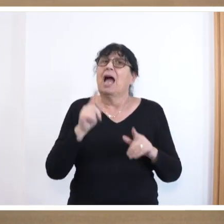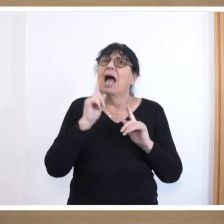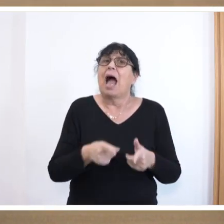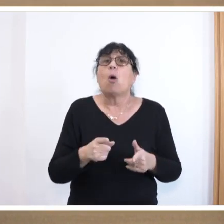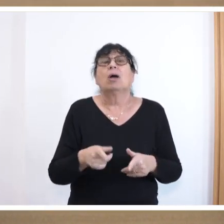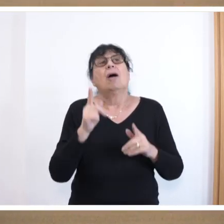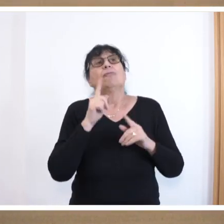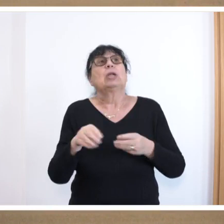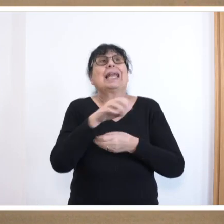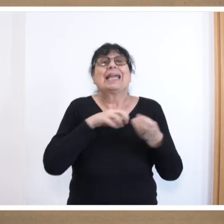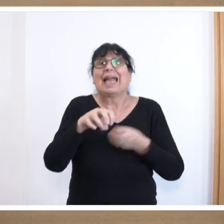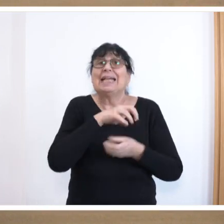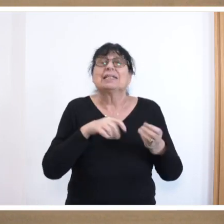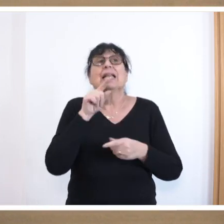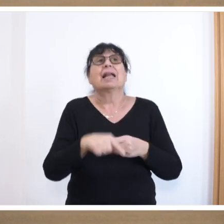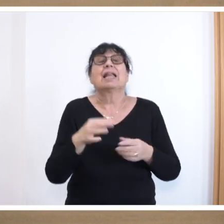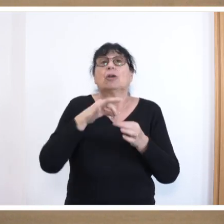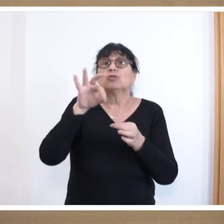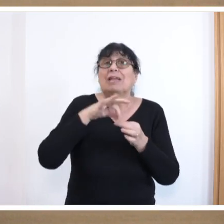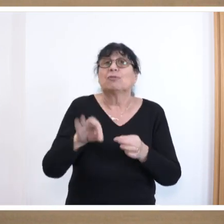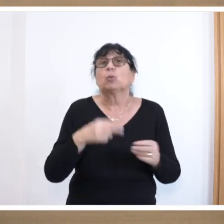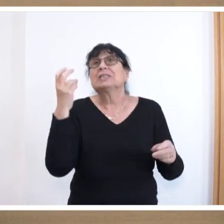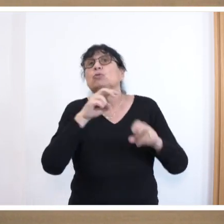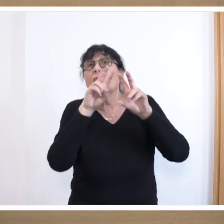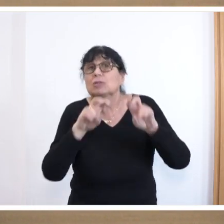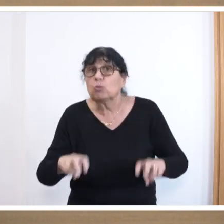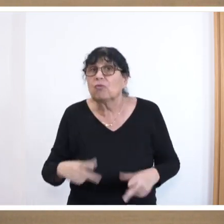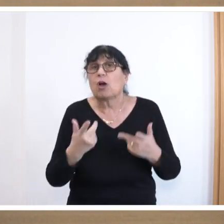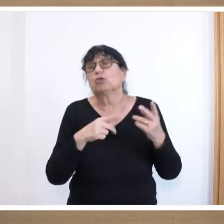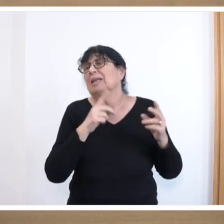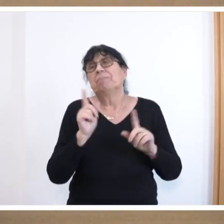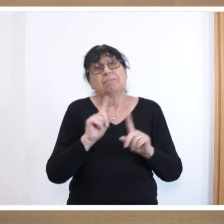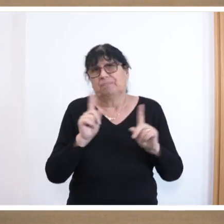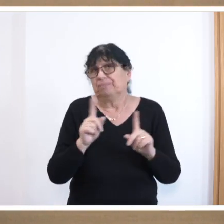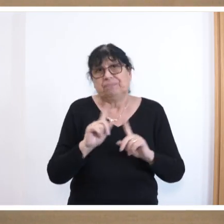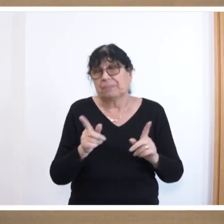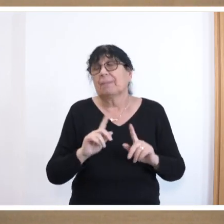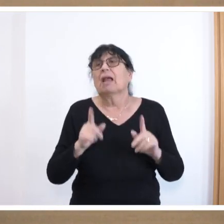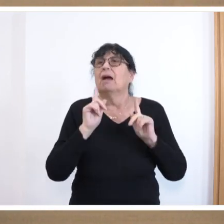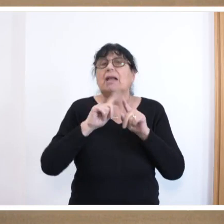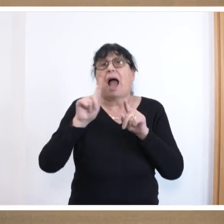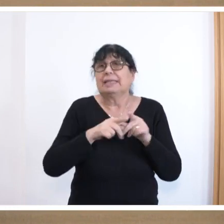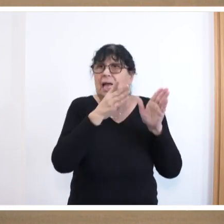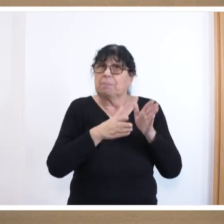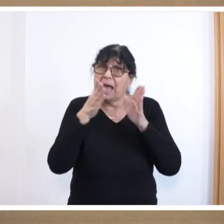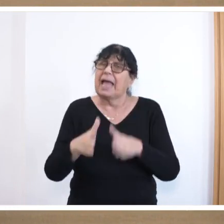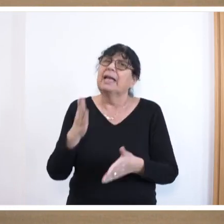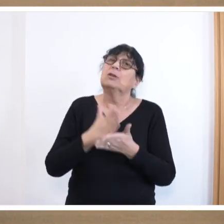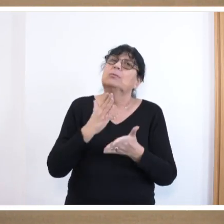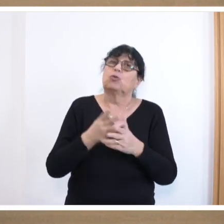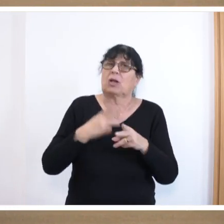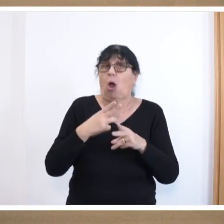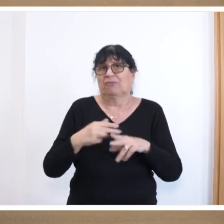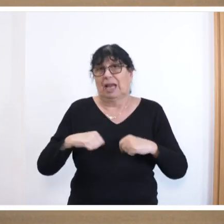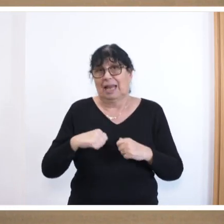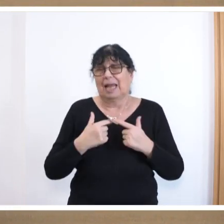um vom aktuellen Scherbenhaufen abzulenken und der eigenen Verantwortung. Das wäre zwar ein Vorgehen, das wir in anderen Bereichen schon mehrfach erlebt haben, aber